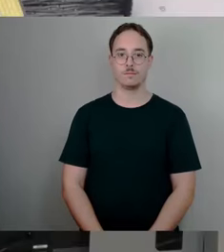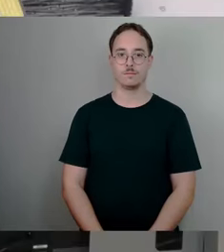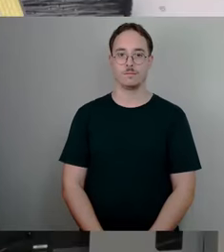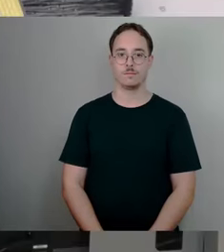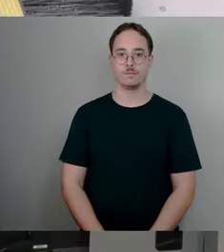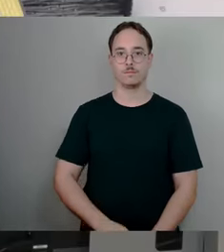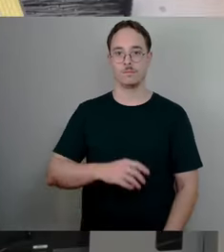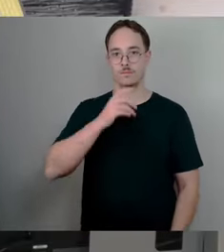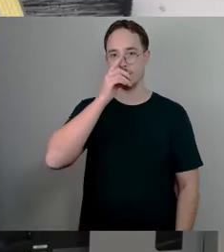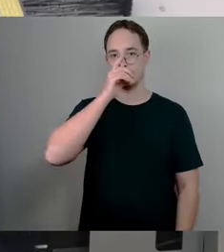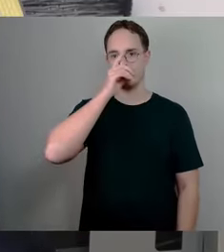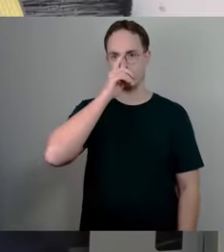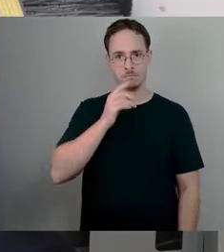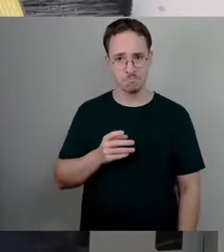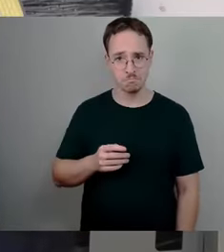Gut,